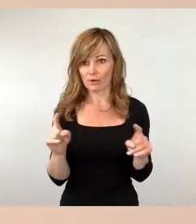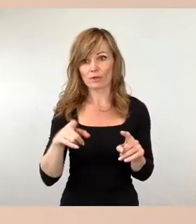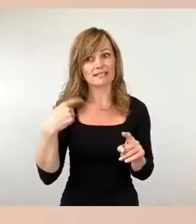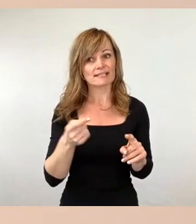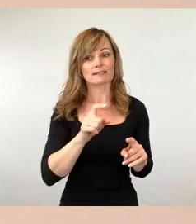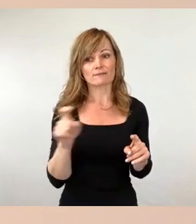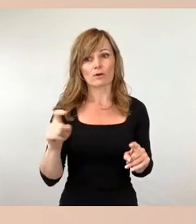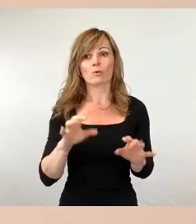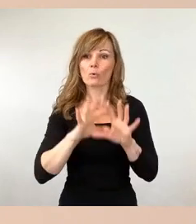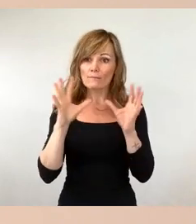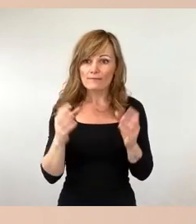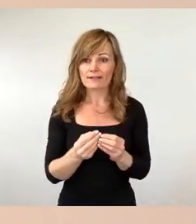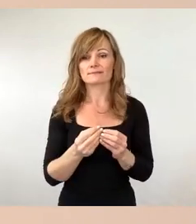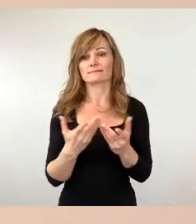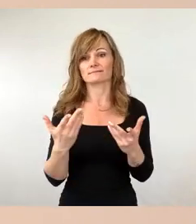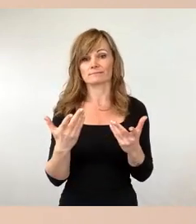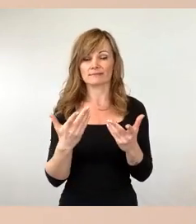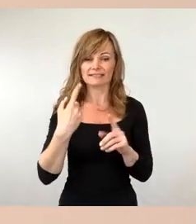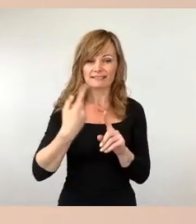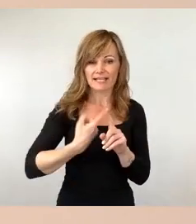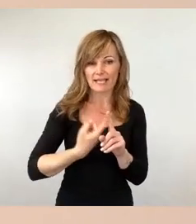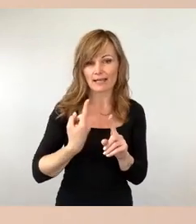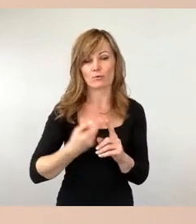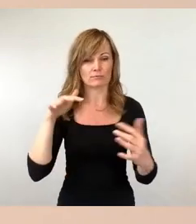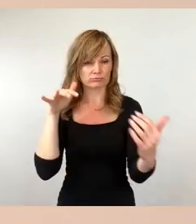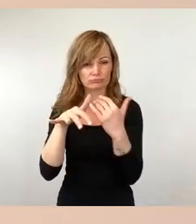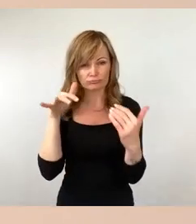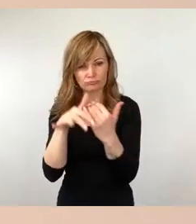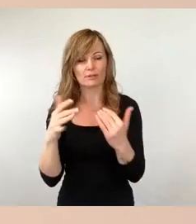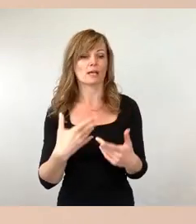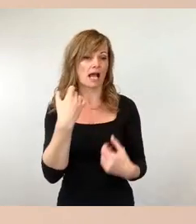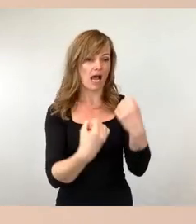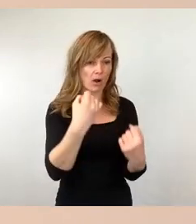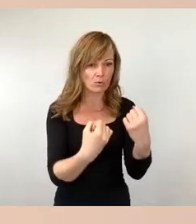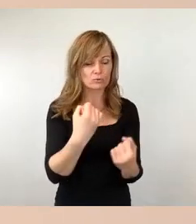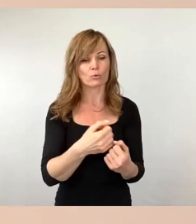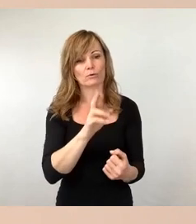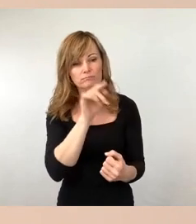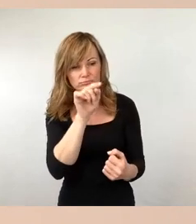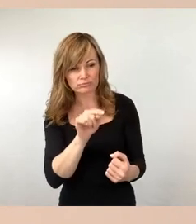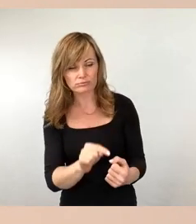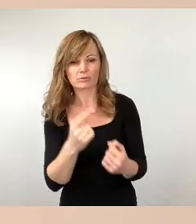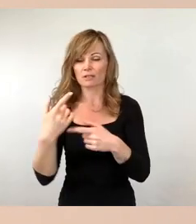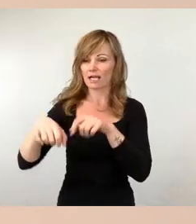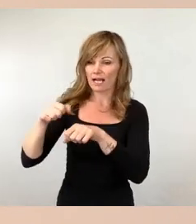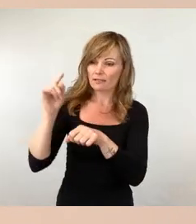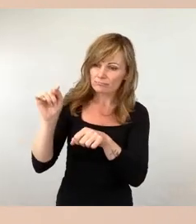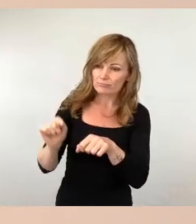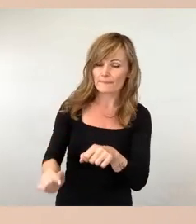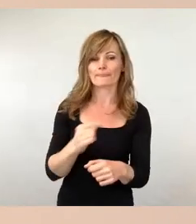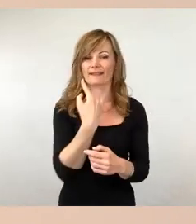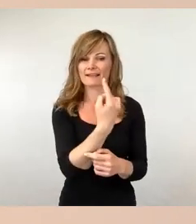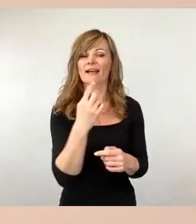ja umfangreiche Zählungen einzelner Ströme und Verkehrsmittel durchgeführt durch ein Ingenieurbüro und diese dann mit eben den Vorherzuständen